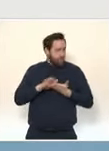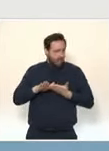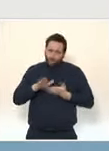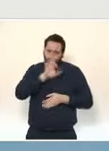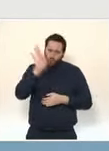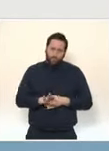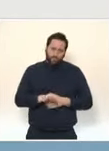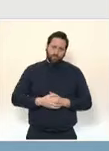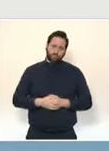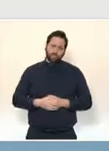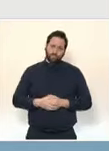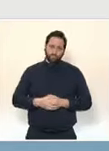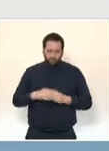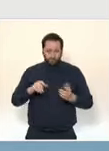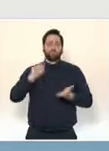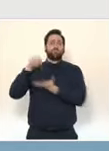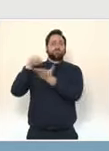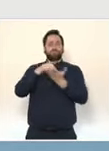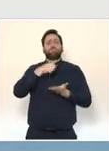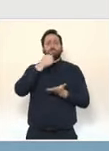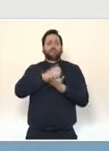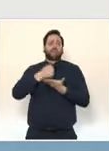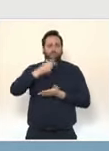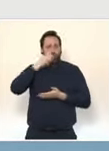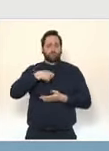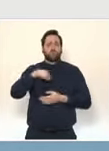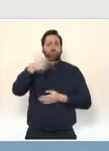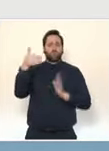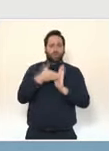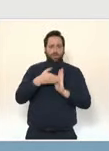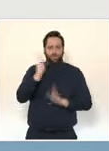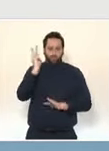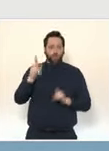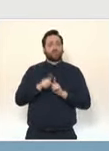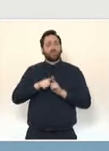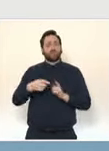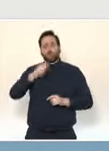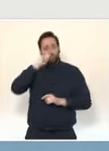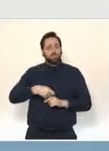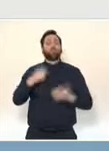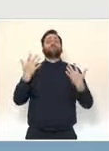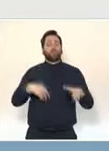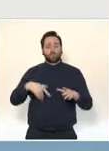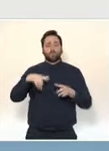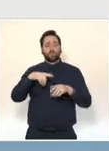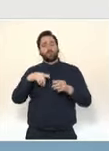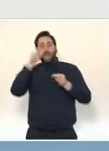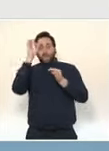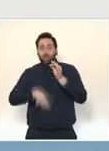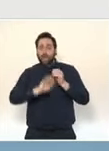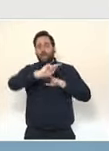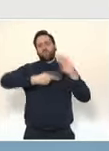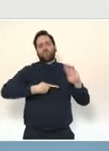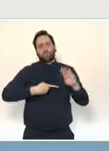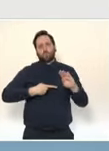toujours un rendu des résultats dans 90 % des cas dans les 24 heures qui suivent. Notre stratégie, je le rappelle, elle repose sur deux